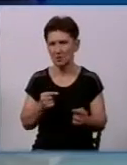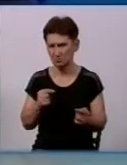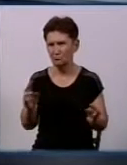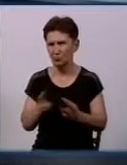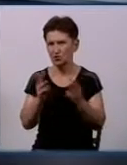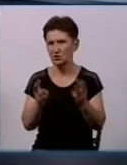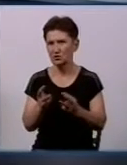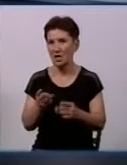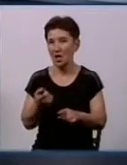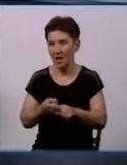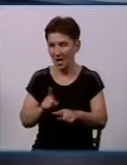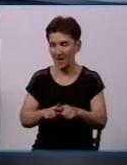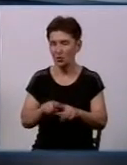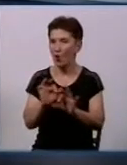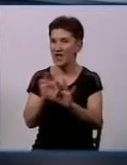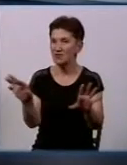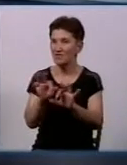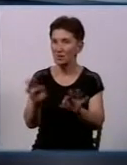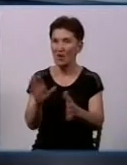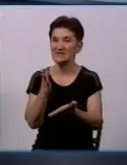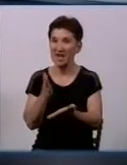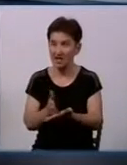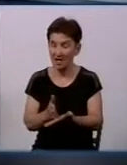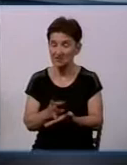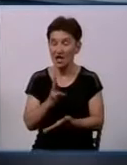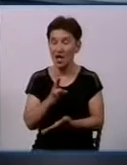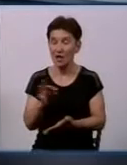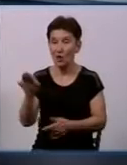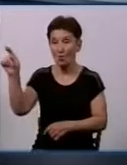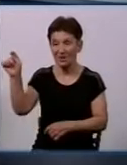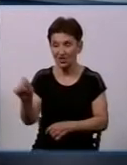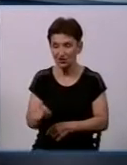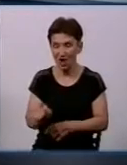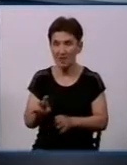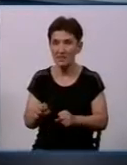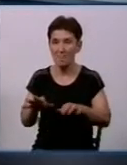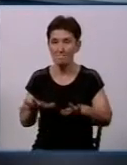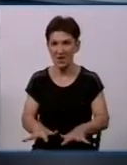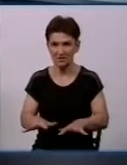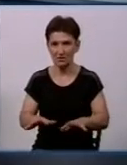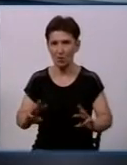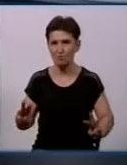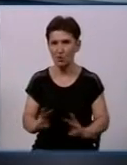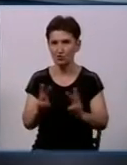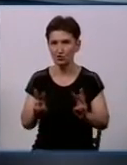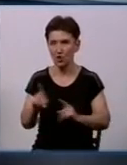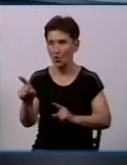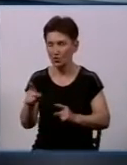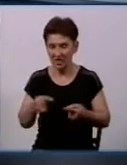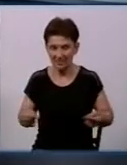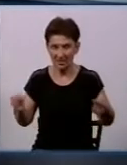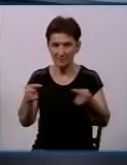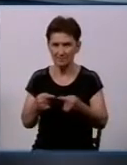Тому ця інформація і є, але вже, прибуваючи на місце пожежі, керівник гасіння пожежі визначається в